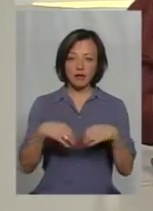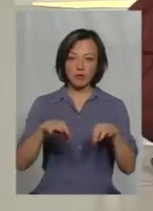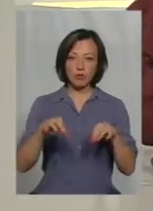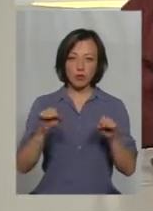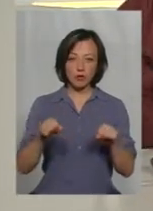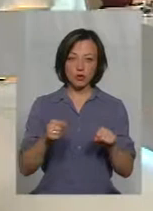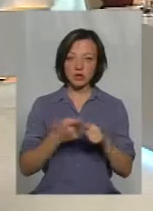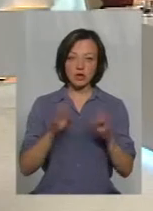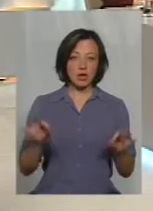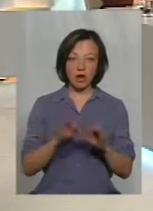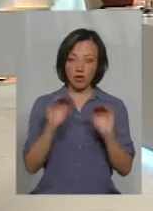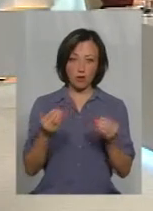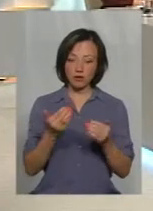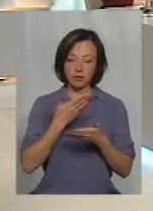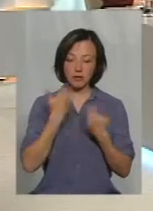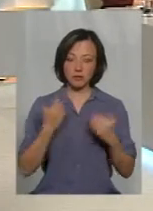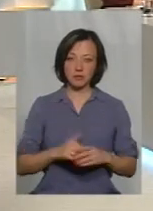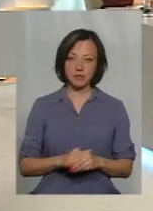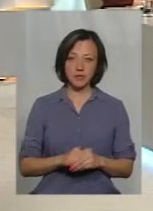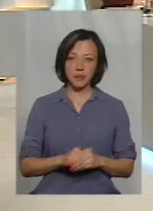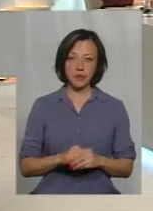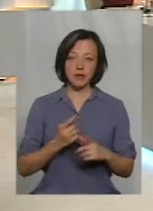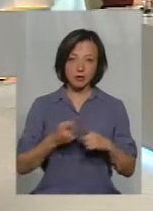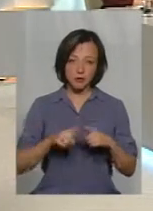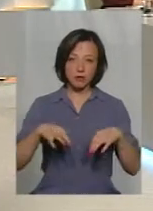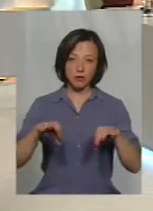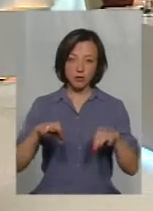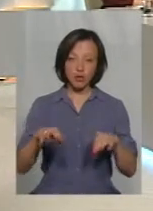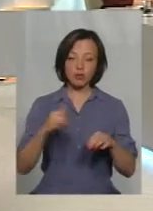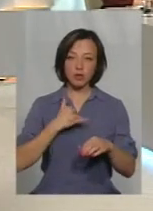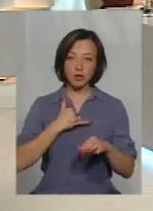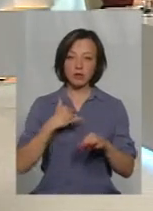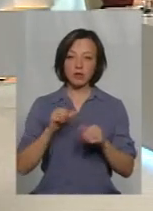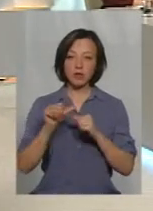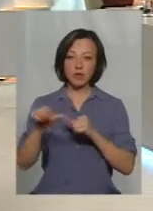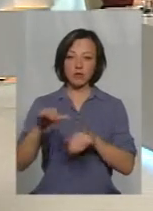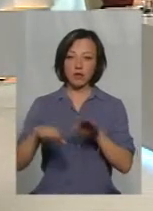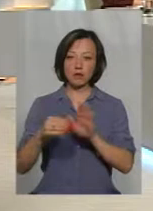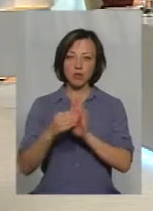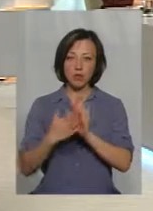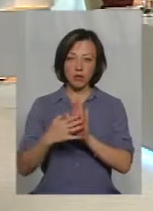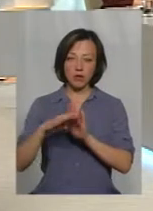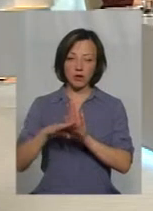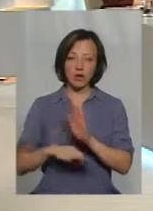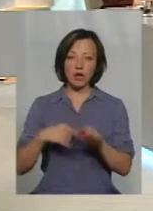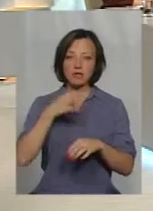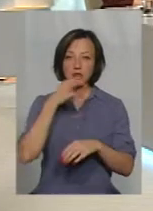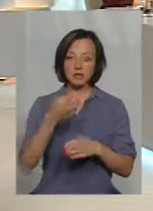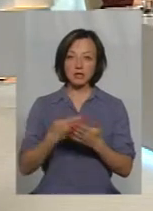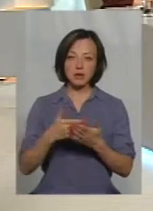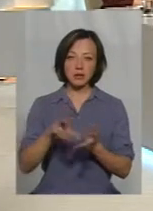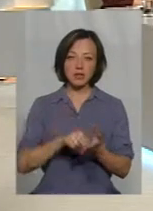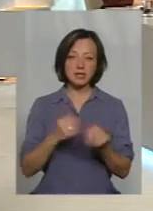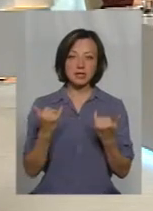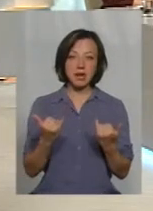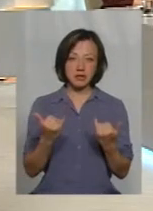може в цьому році, жодних обмежень? категорично ні. Ці автомобілі у нас перебувають на позабалансовому обліку. Я вам скажу, для прикладу,